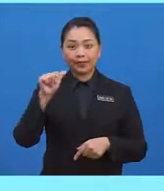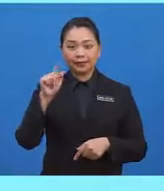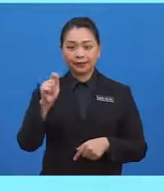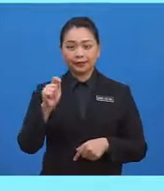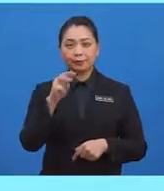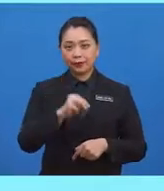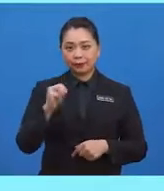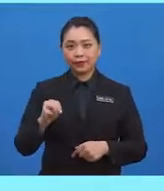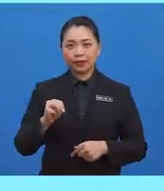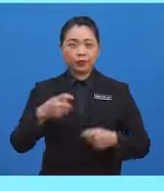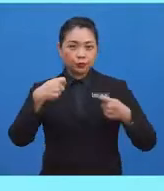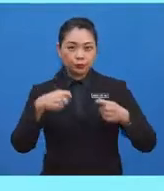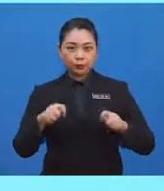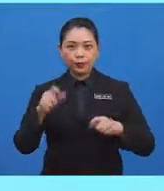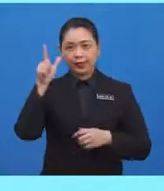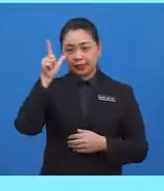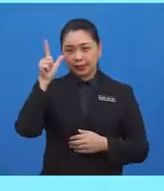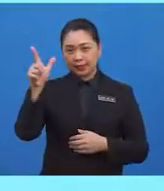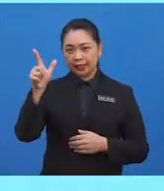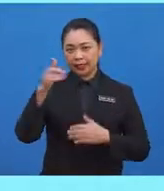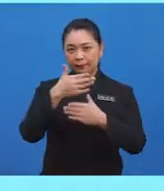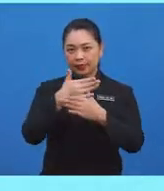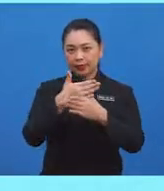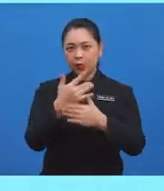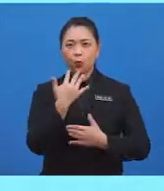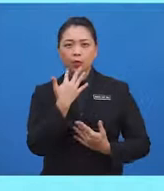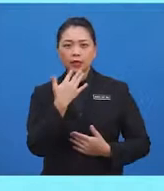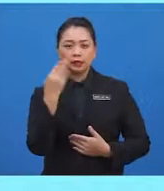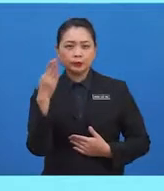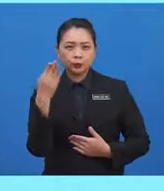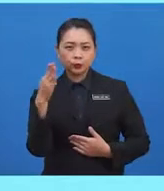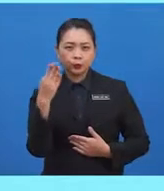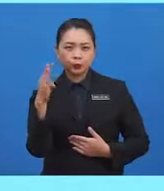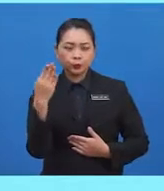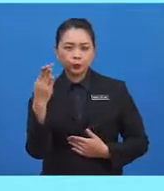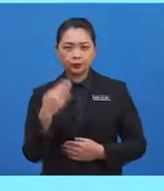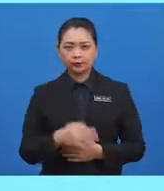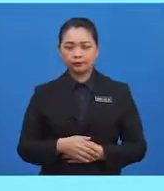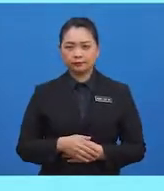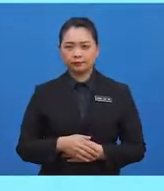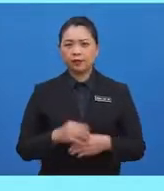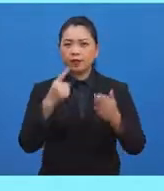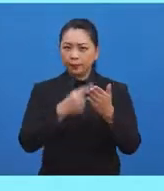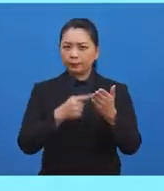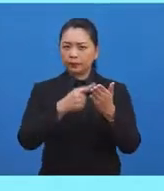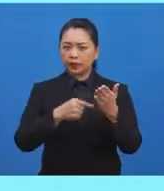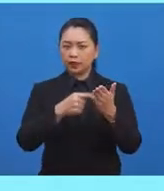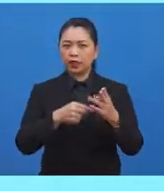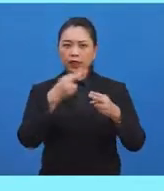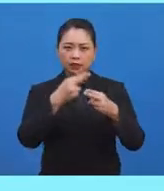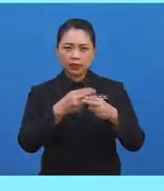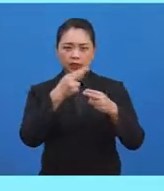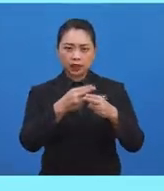cuba lihat bahagian yang berwarna ini. Apakah nama bagi